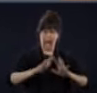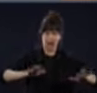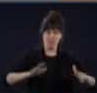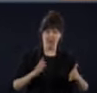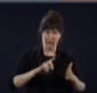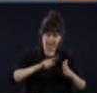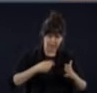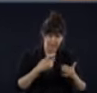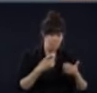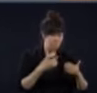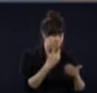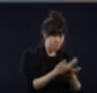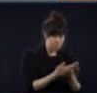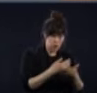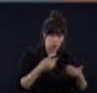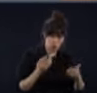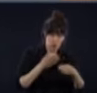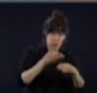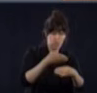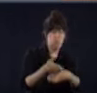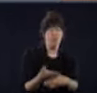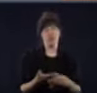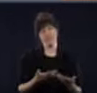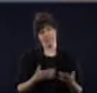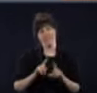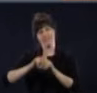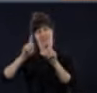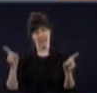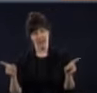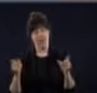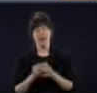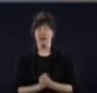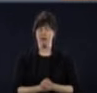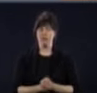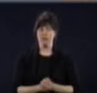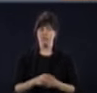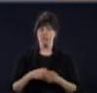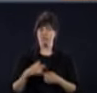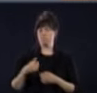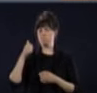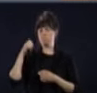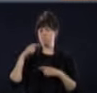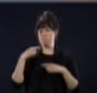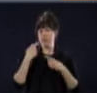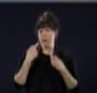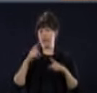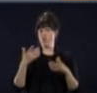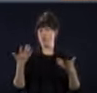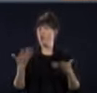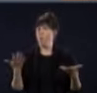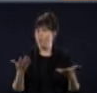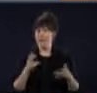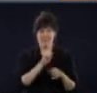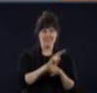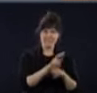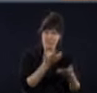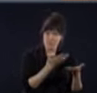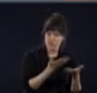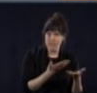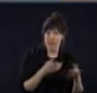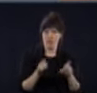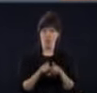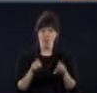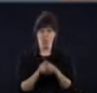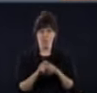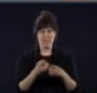a annoncé cette semaine déjà quand même des réouvertures importantes. Les écoles, les services de garde, certains volets de l'économie. Et aujourd'hui,